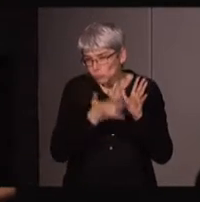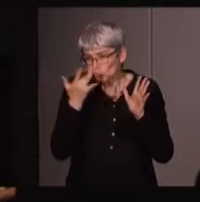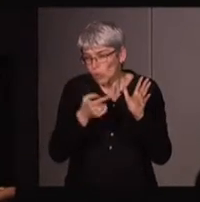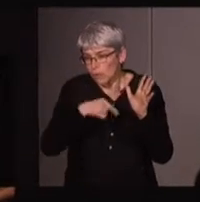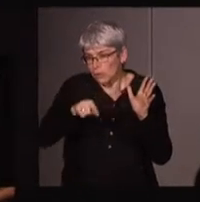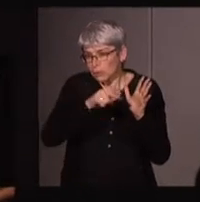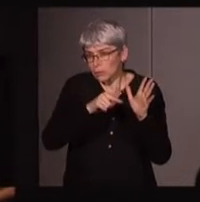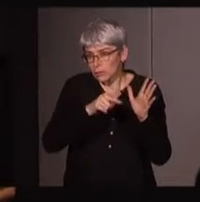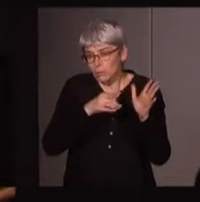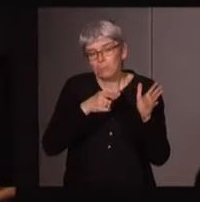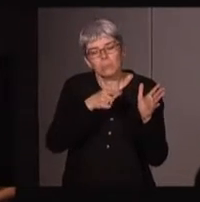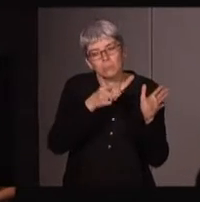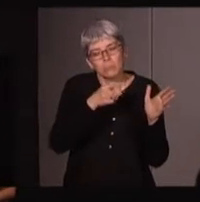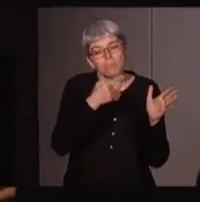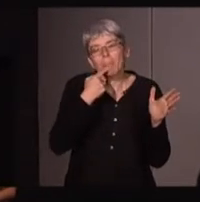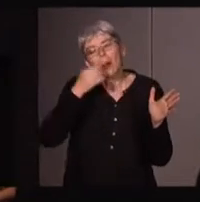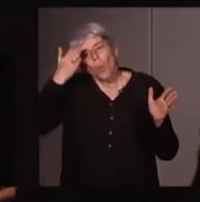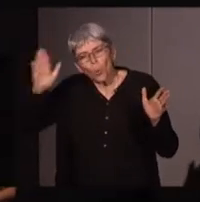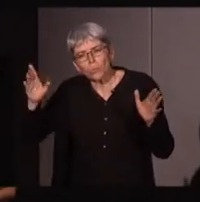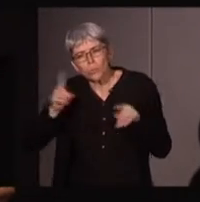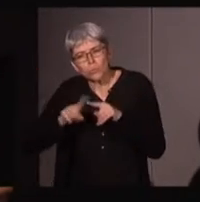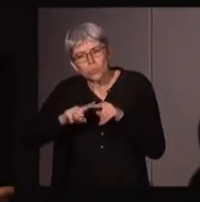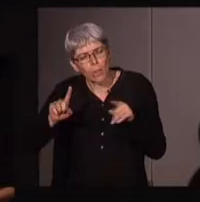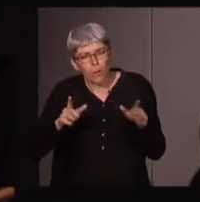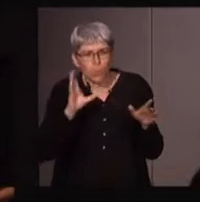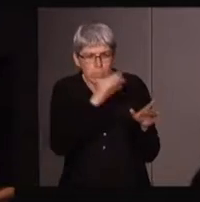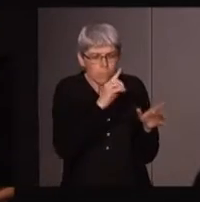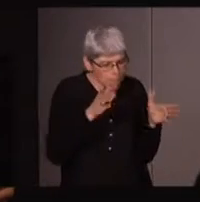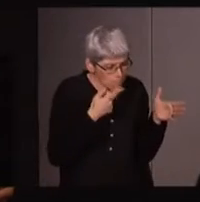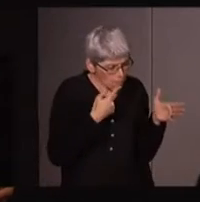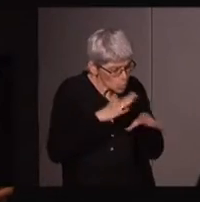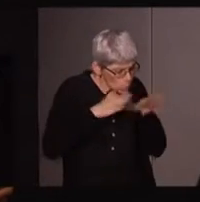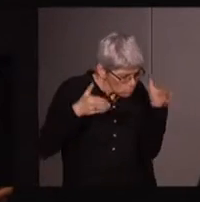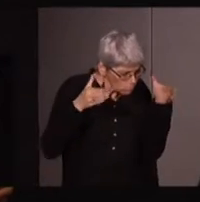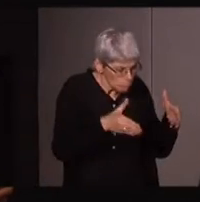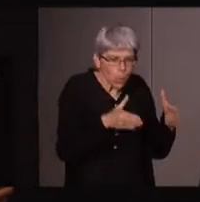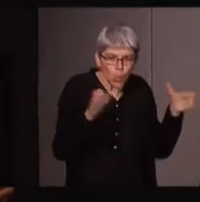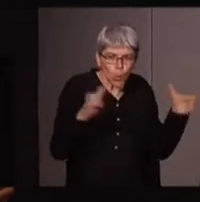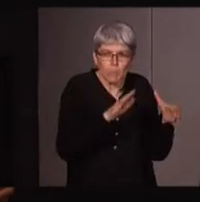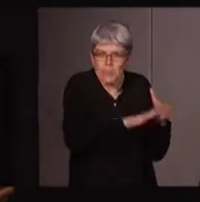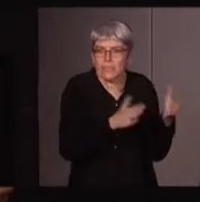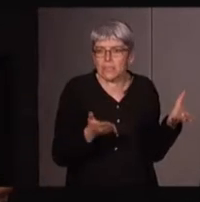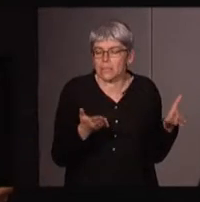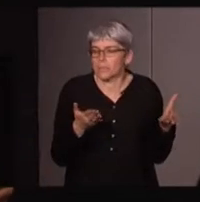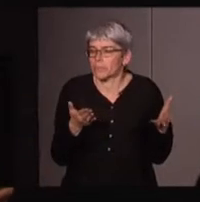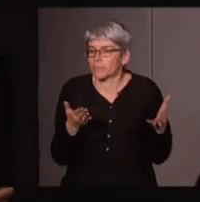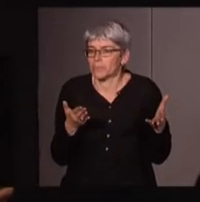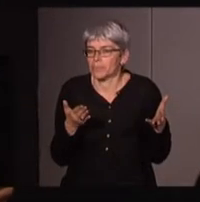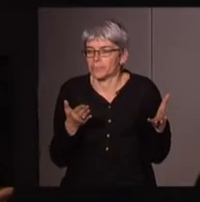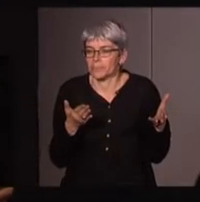dans lesquelles ce courant-là, je ne pas encore en train de parler, encore une fois, de tout le courant néo-payéen où je ne connais d'ailleurs pas bien dans son ensemble, je connais ce courant-là,